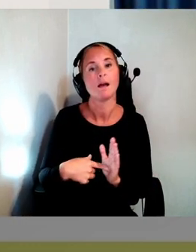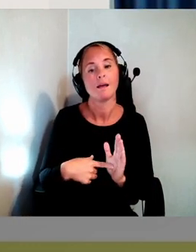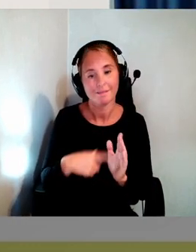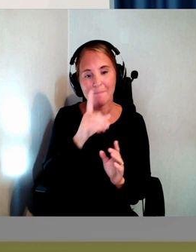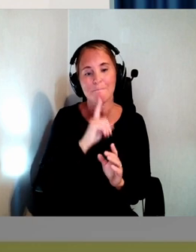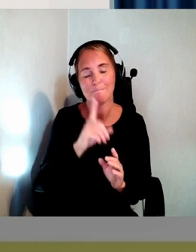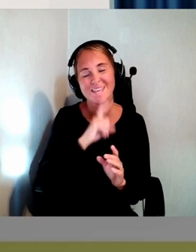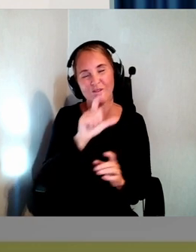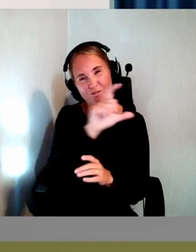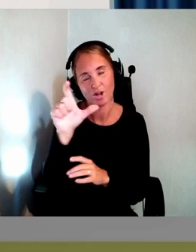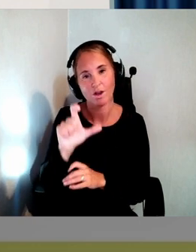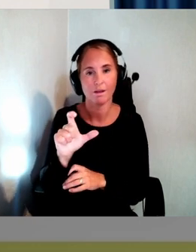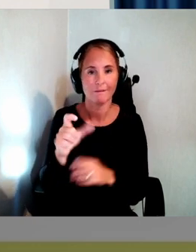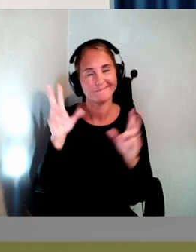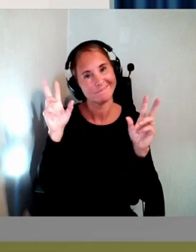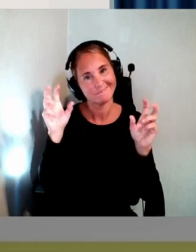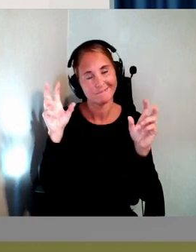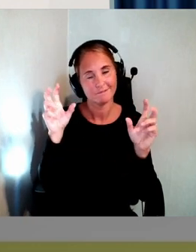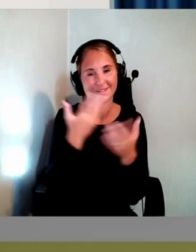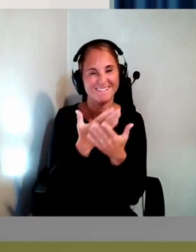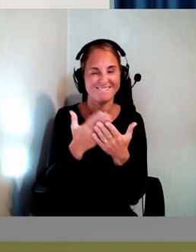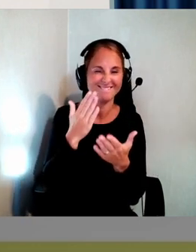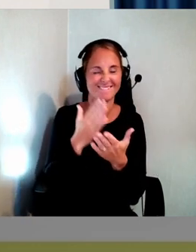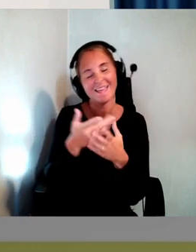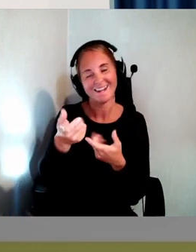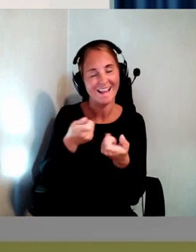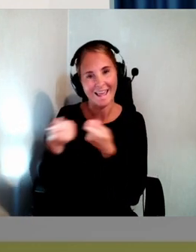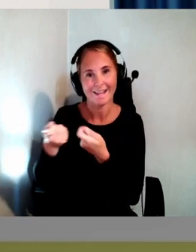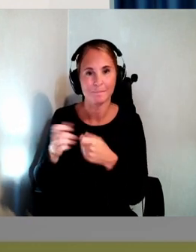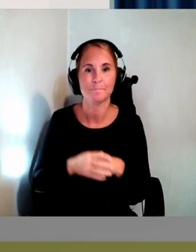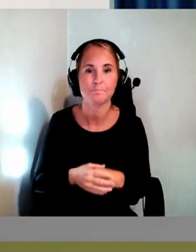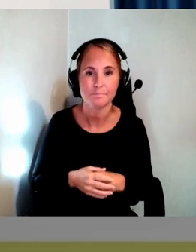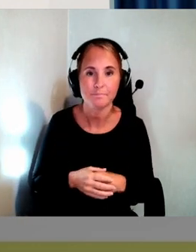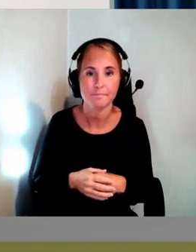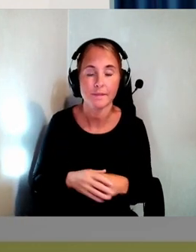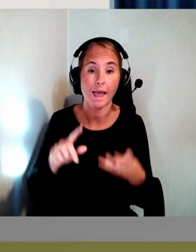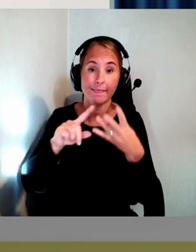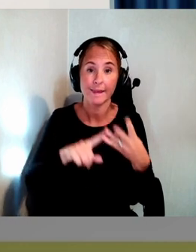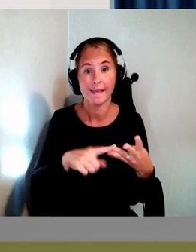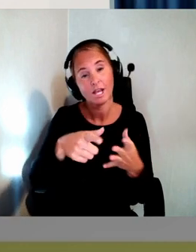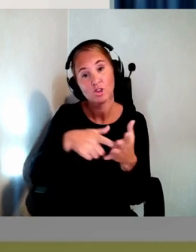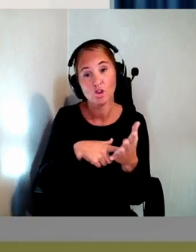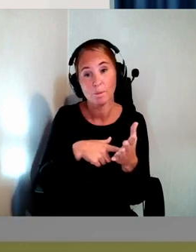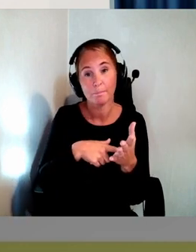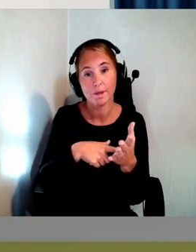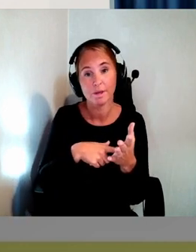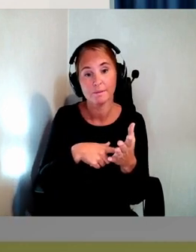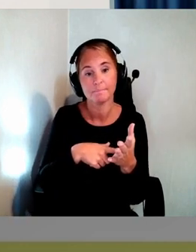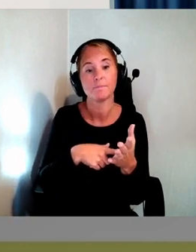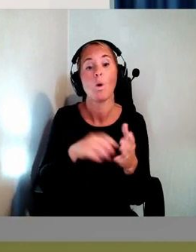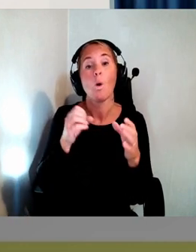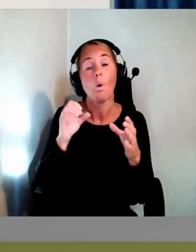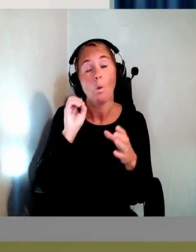fraktfullt i regleringen. Sen finns det tredje då. Typ en oproportionerlig stor börda. Om